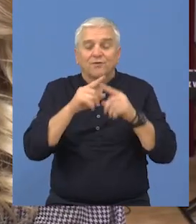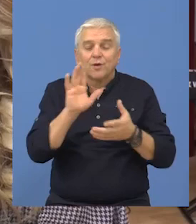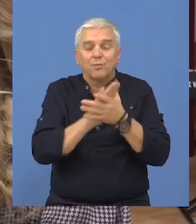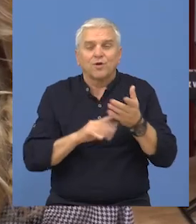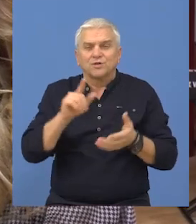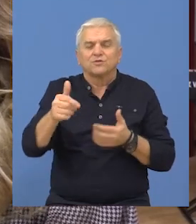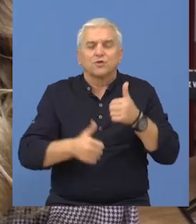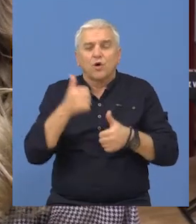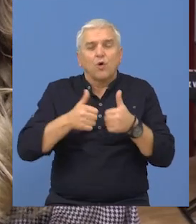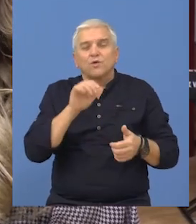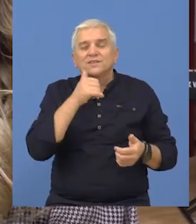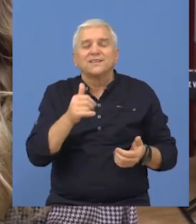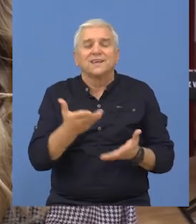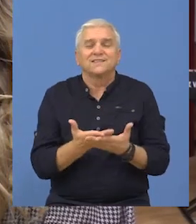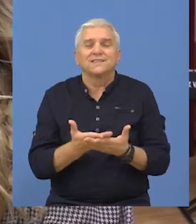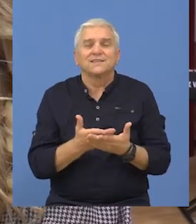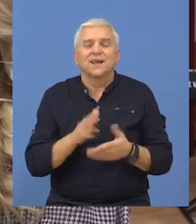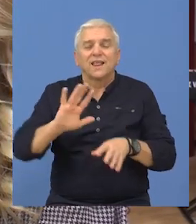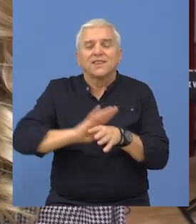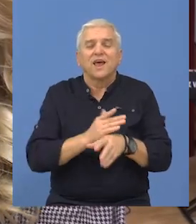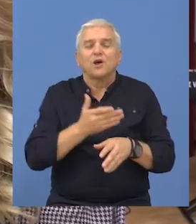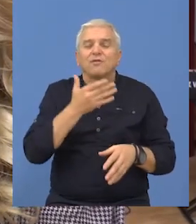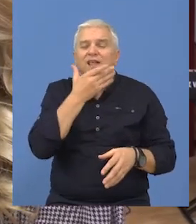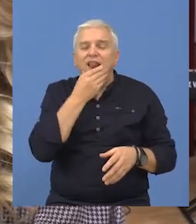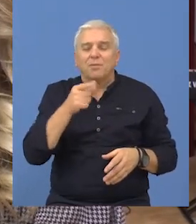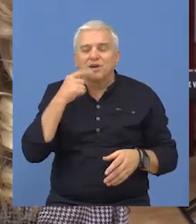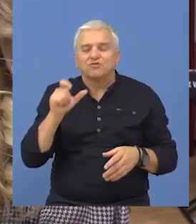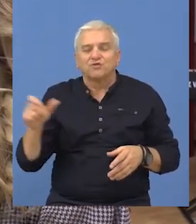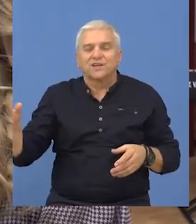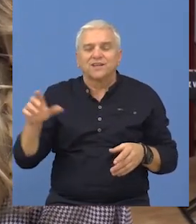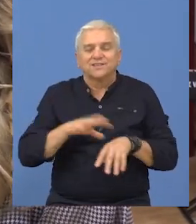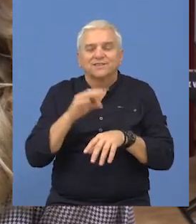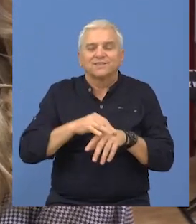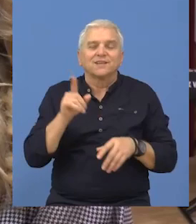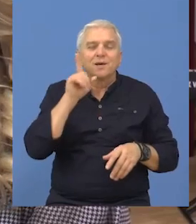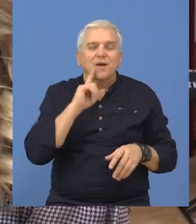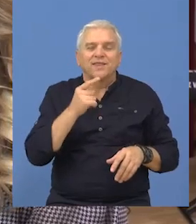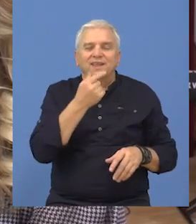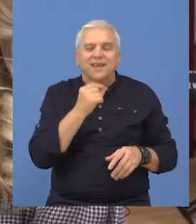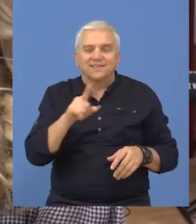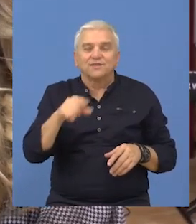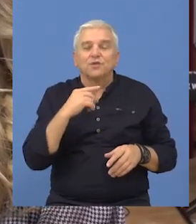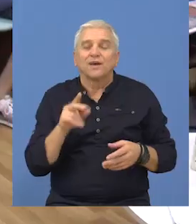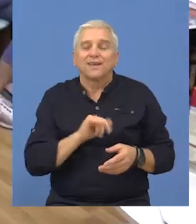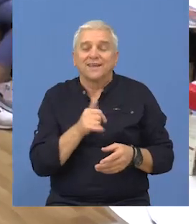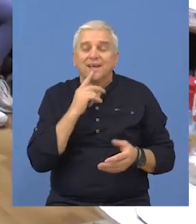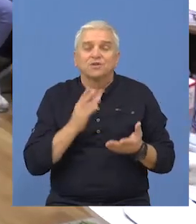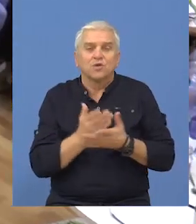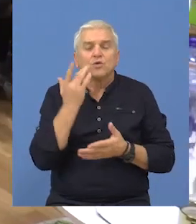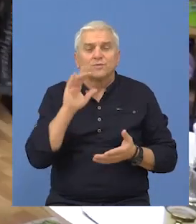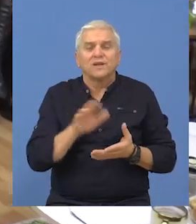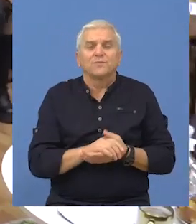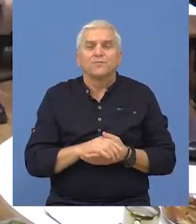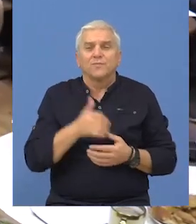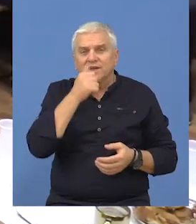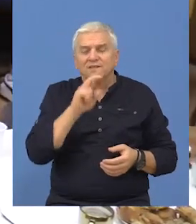pokrenemo ovaj konkurs jeste negovanje lepe reči i stvaralaštva na maternjem jeziku, što mislim da smo uspeli,